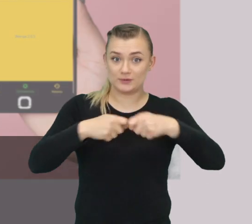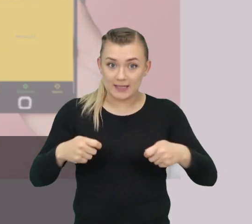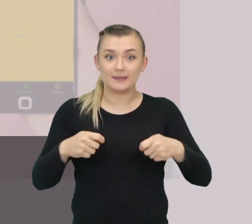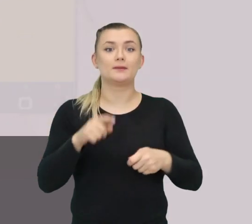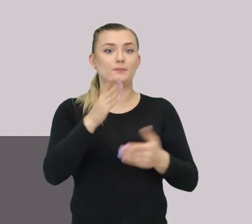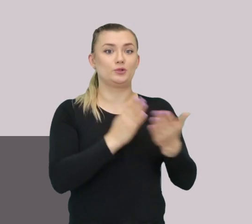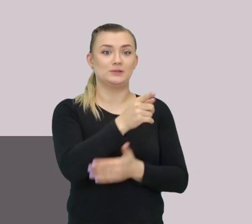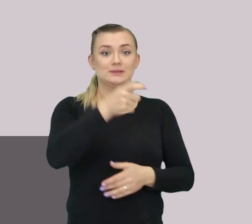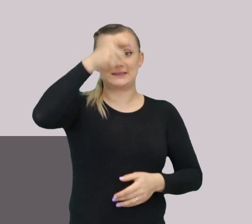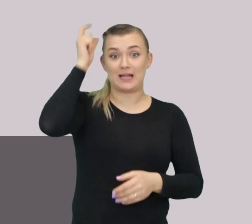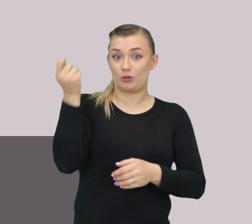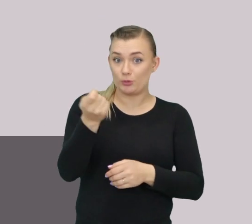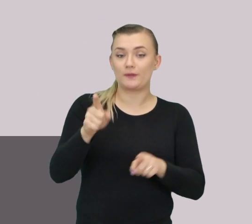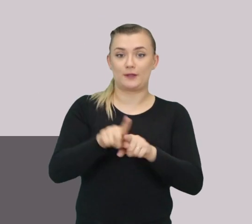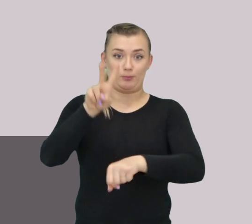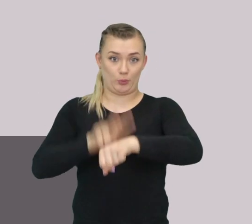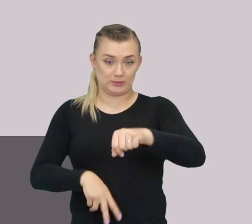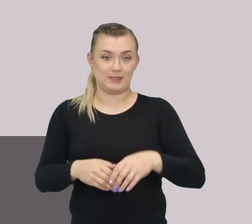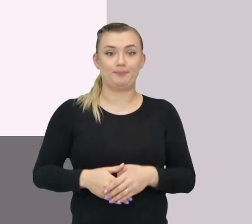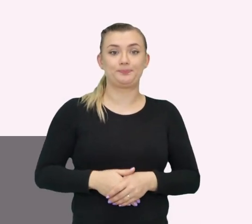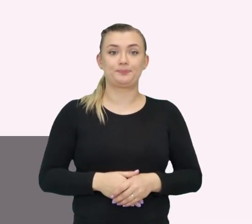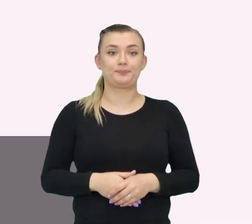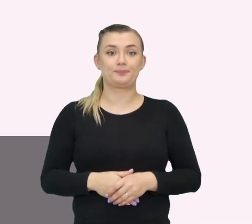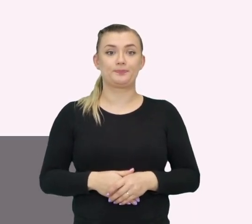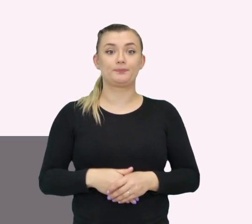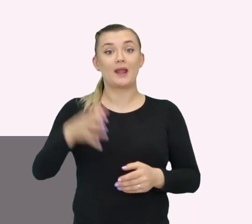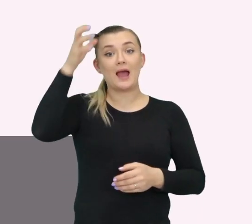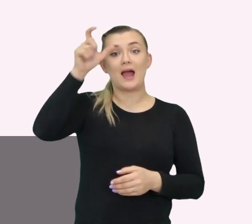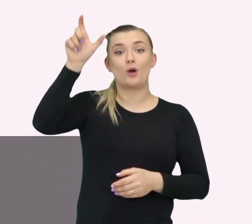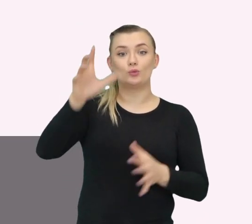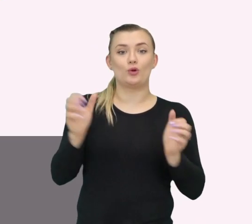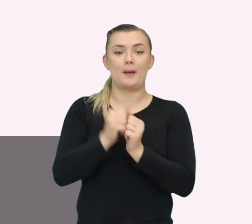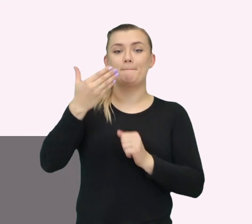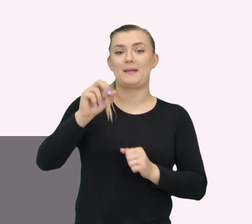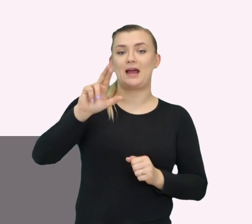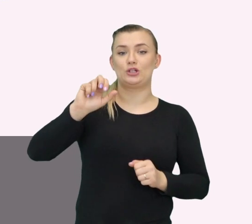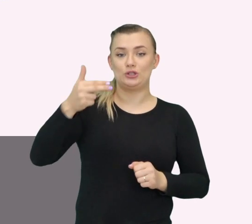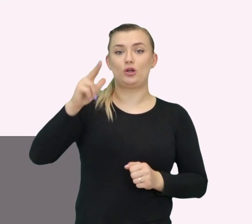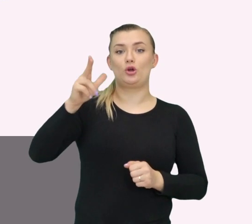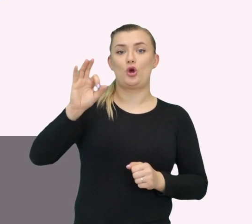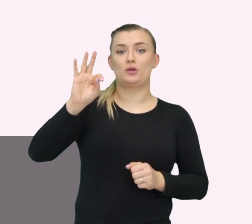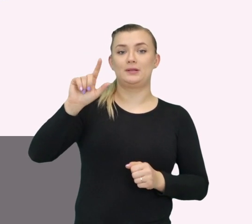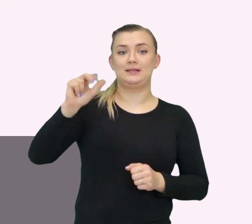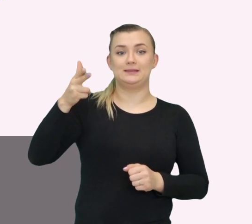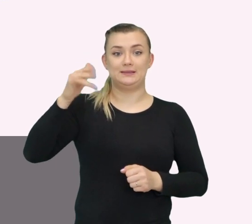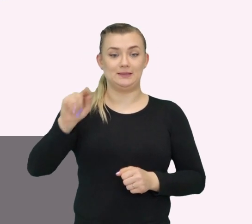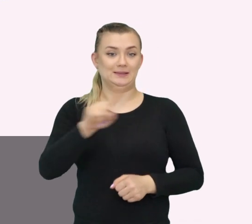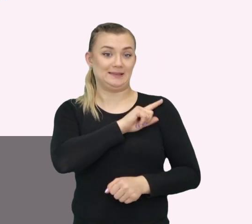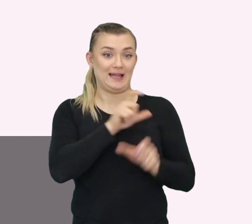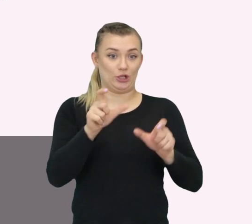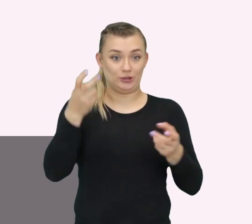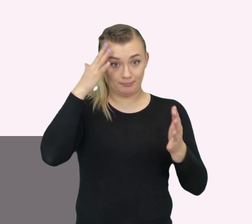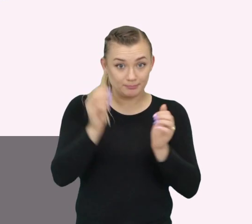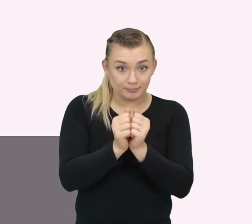promowaniu rozwiązania przez jednostki straży pożarnej i policji. Autorem innowacyjnego projektu Strażnik jest Marcin